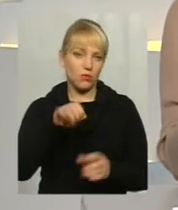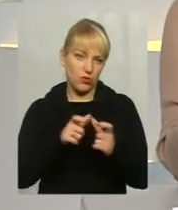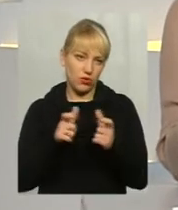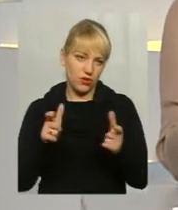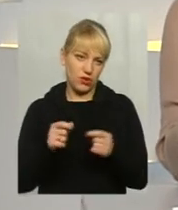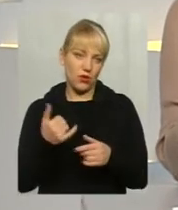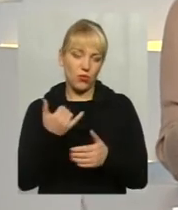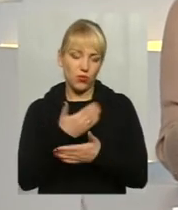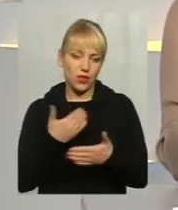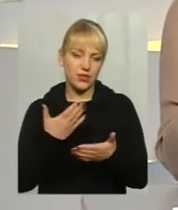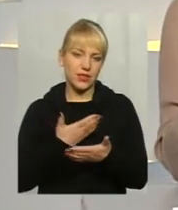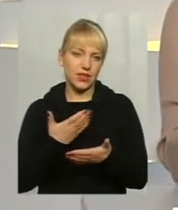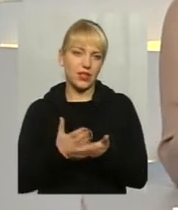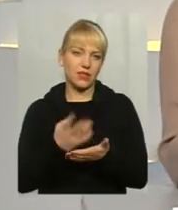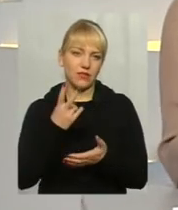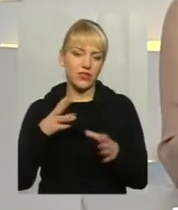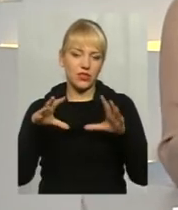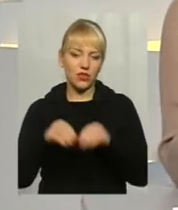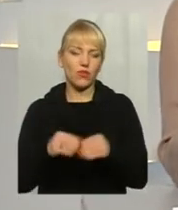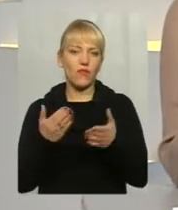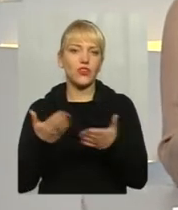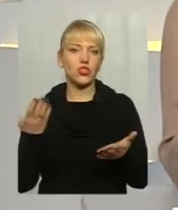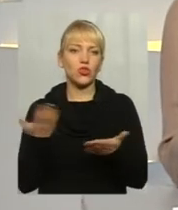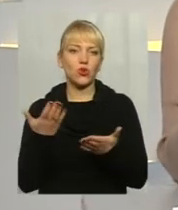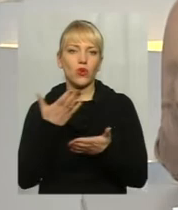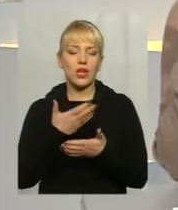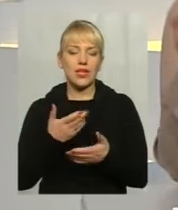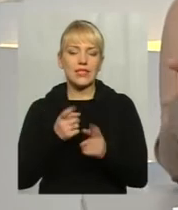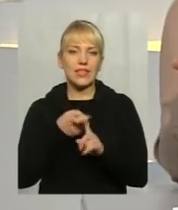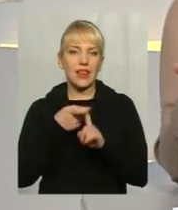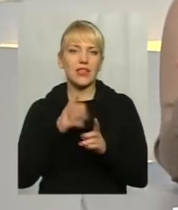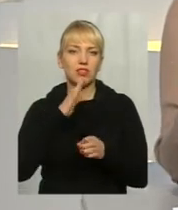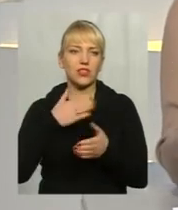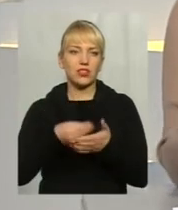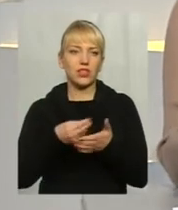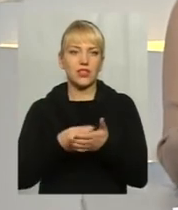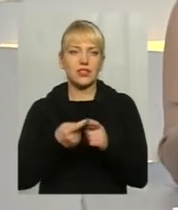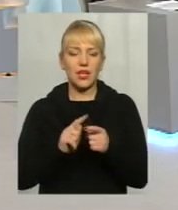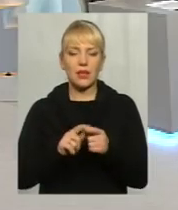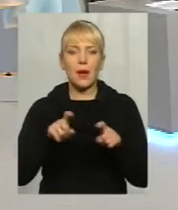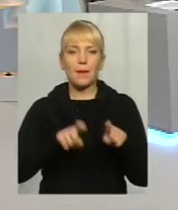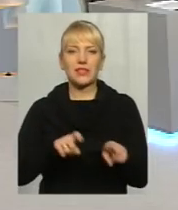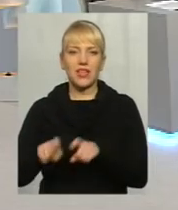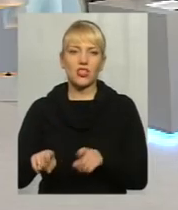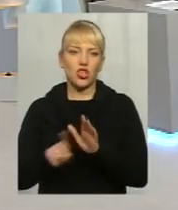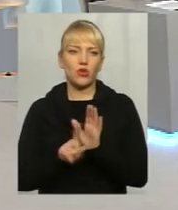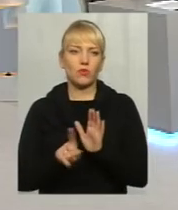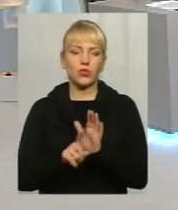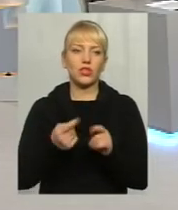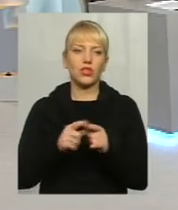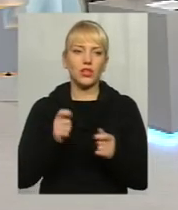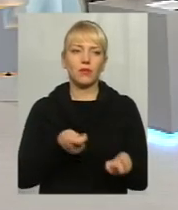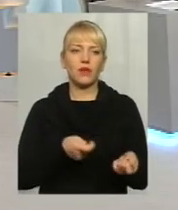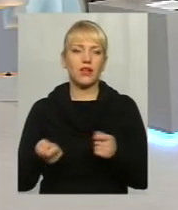маємо дві складові, які нам, від чого, залежить наш тариф. Це оцей пасажиропотік, так, і все ж таки перевізники